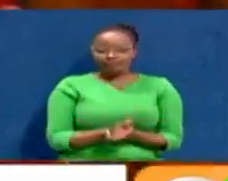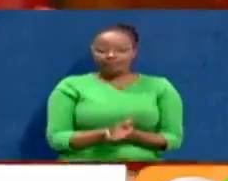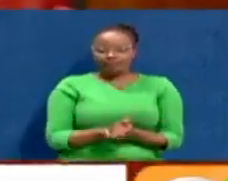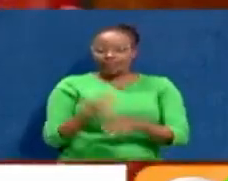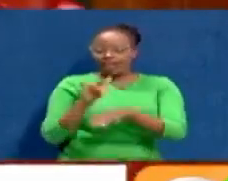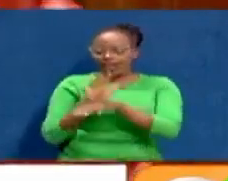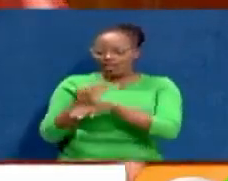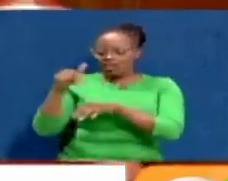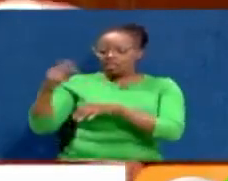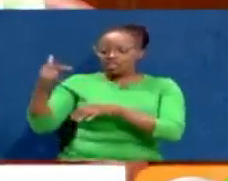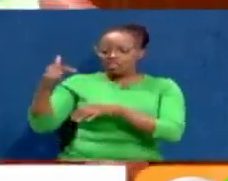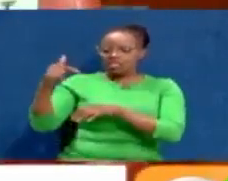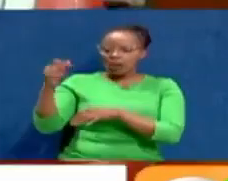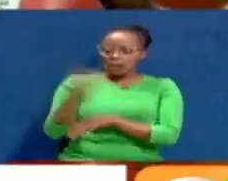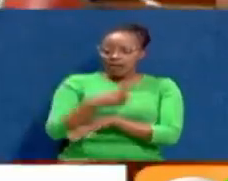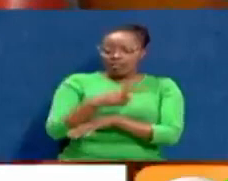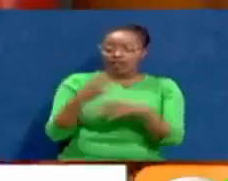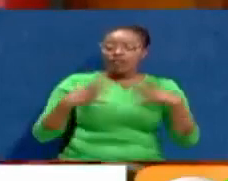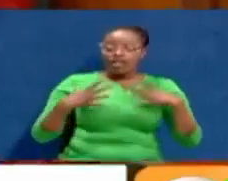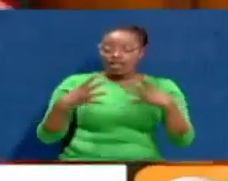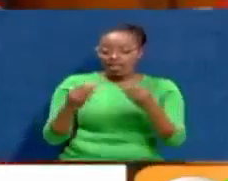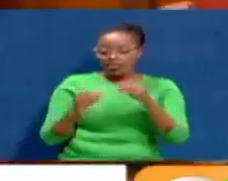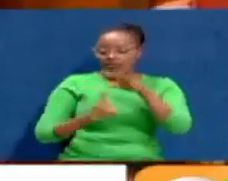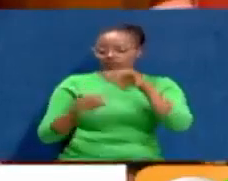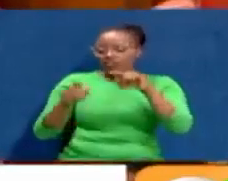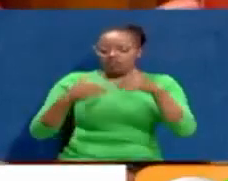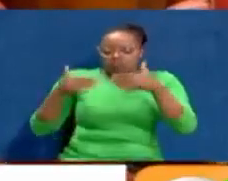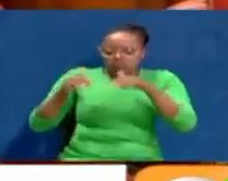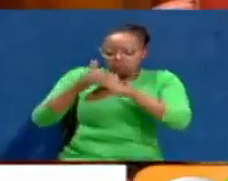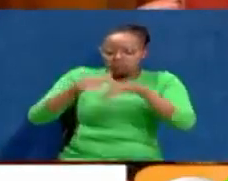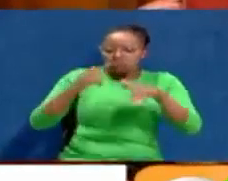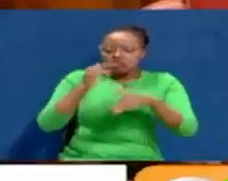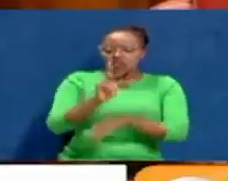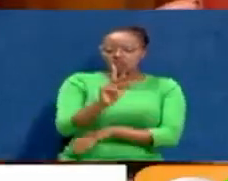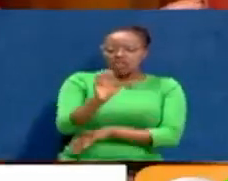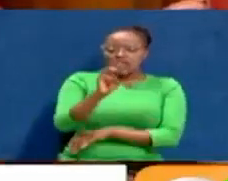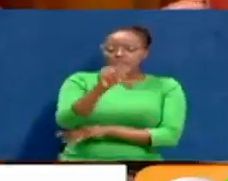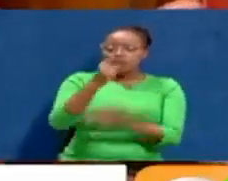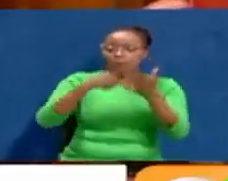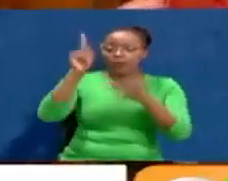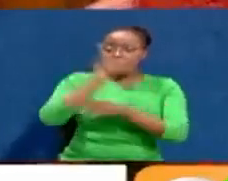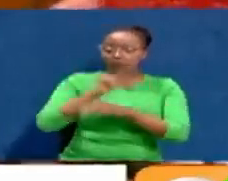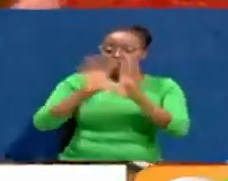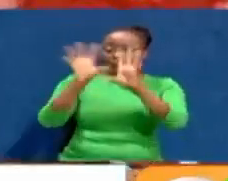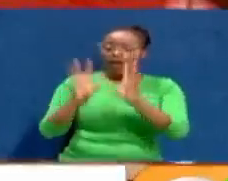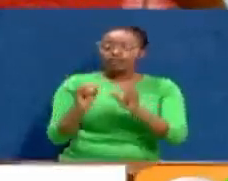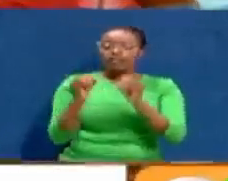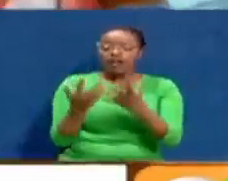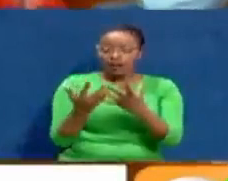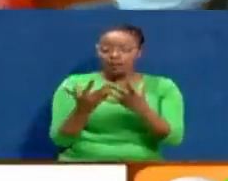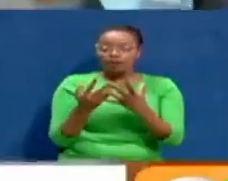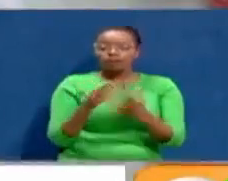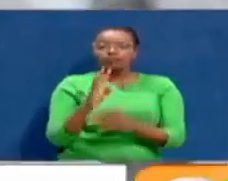Mapema mwezi huu wizara ya afya ilijiondolea lawamo ikisema Kemsa ilipitisha bajeti ya milioni